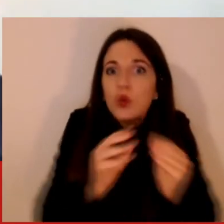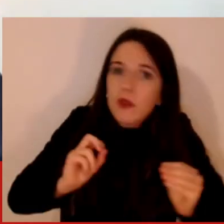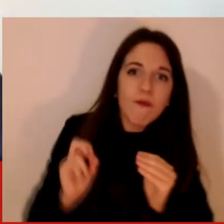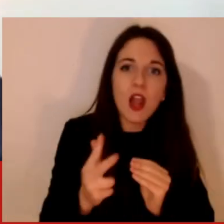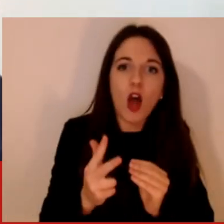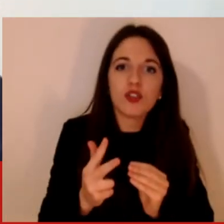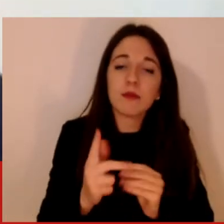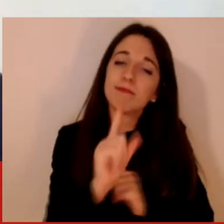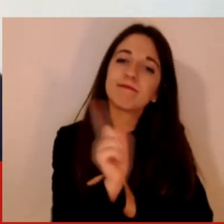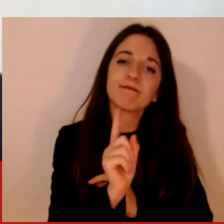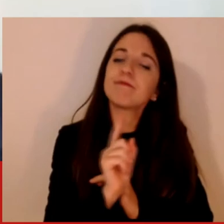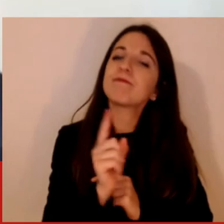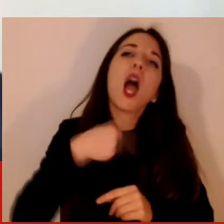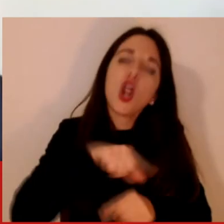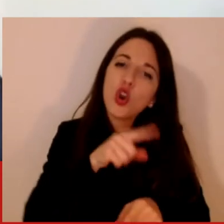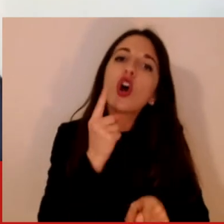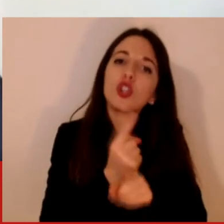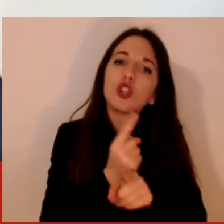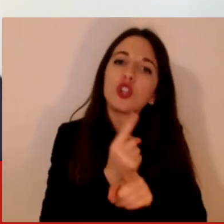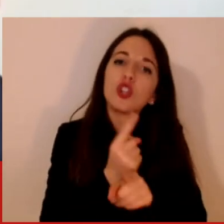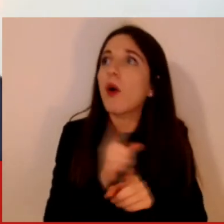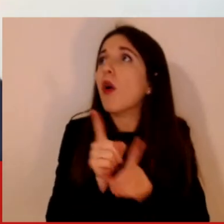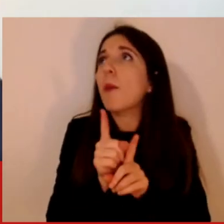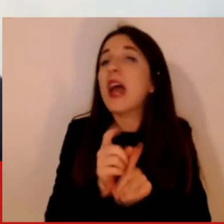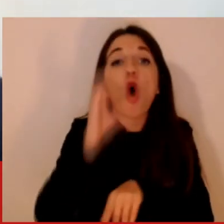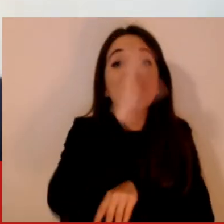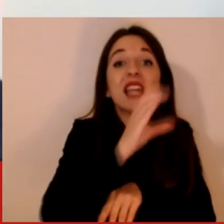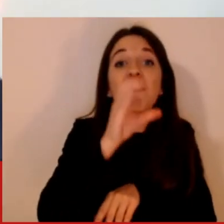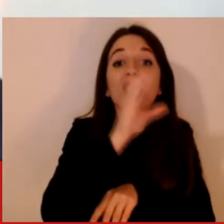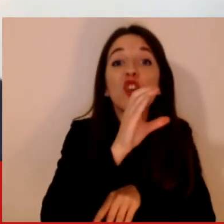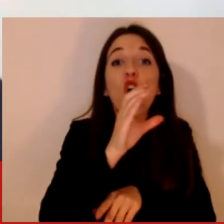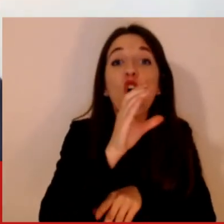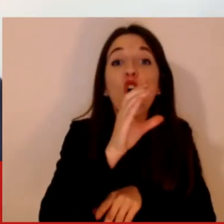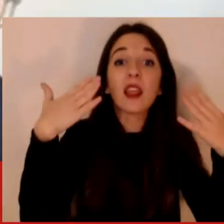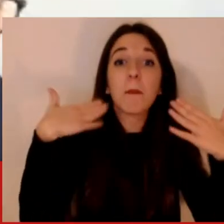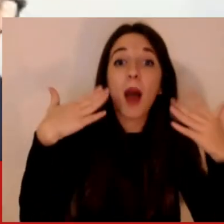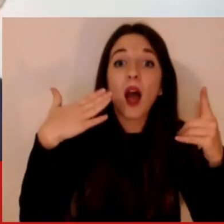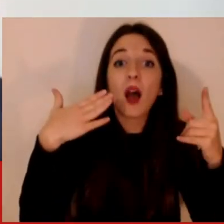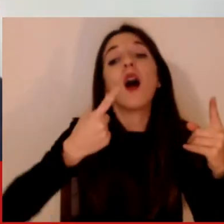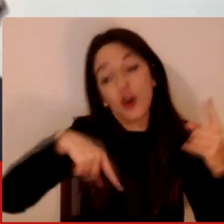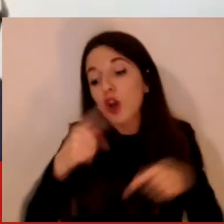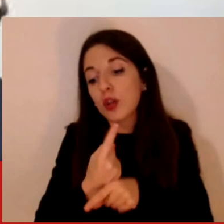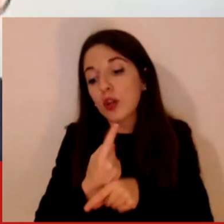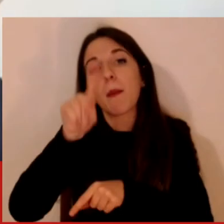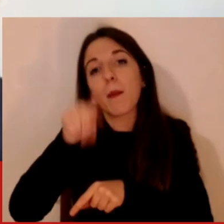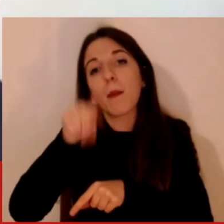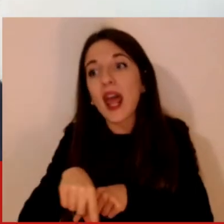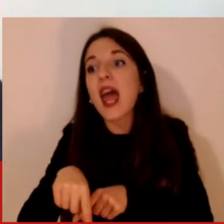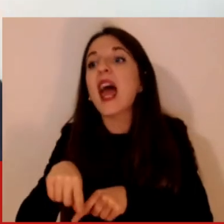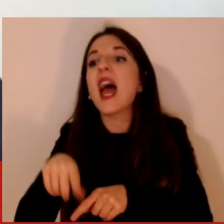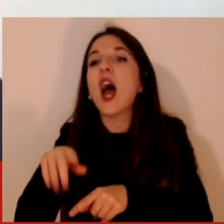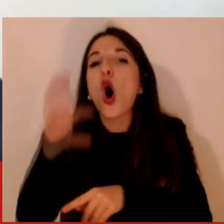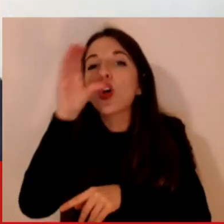esattamente come gli osservatori nazionali del meteorologici, dobbiamo creare osservatori nazionali per il rischio